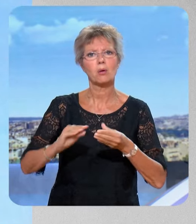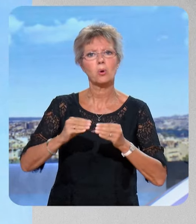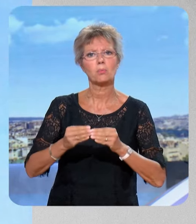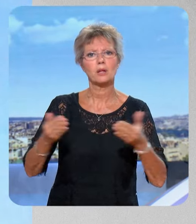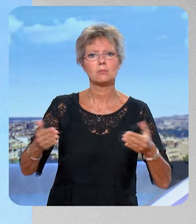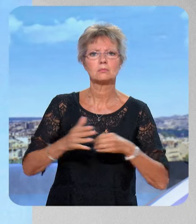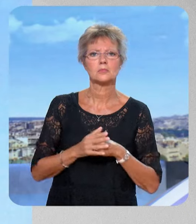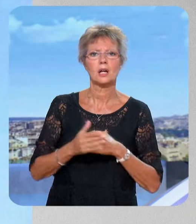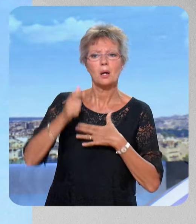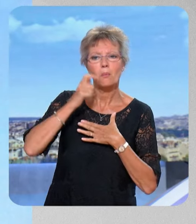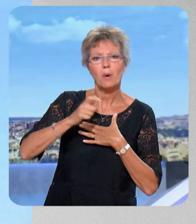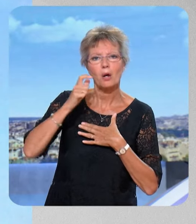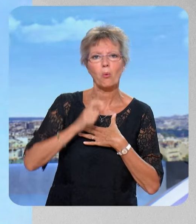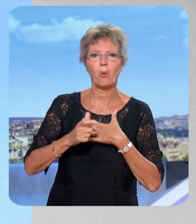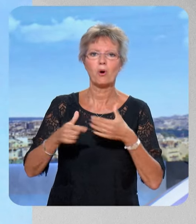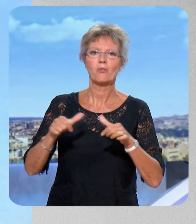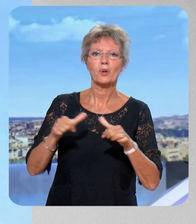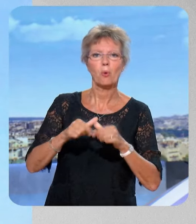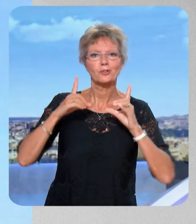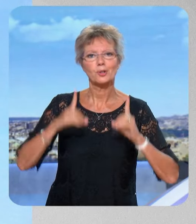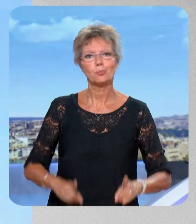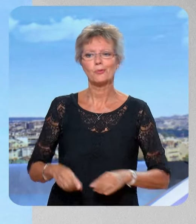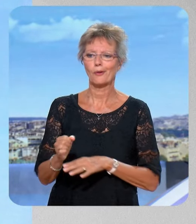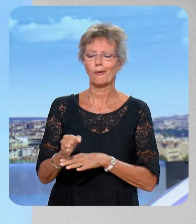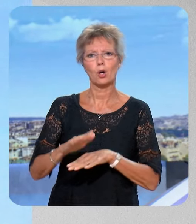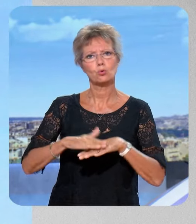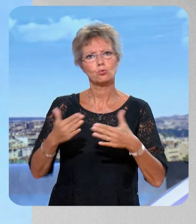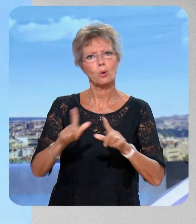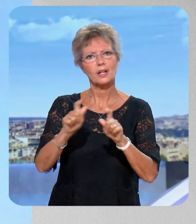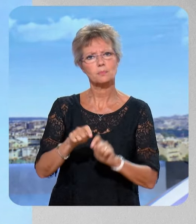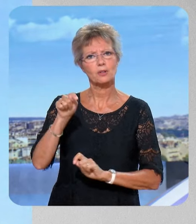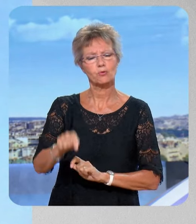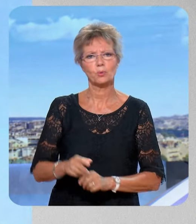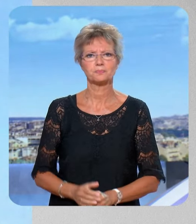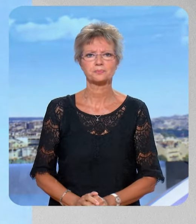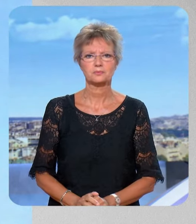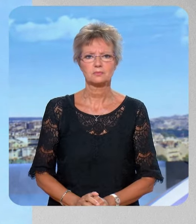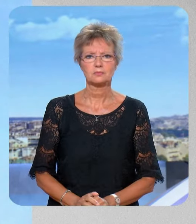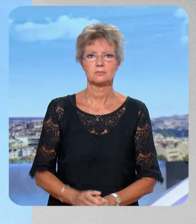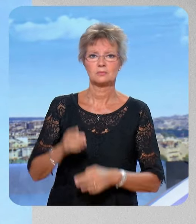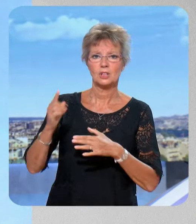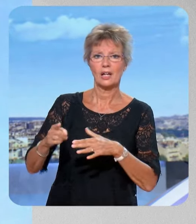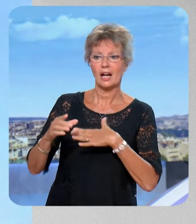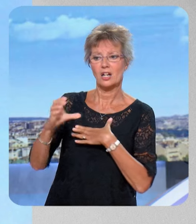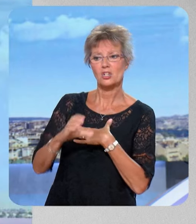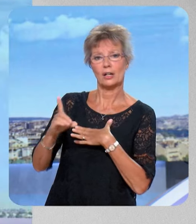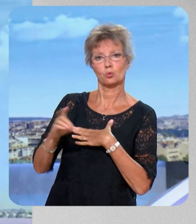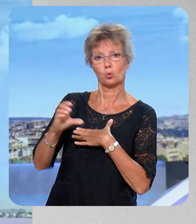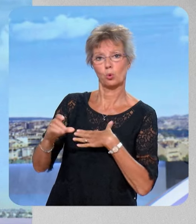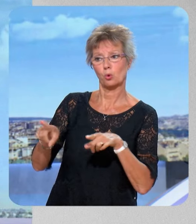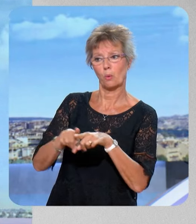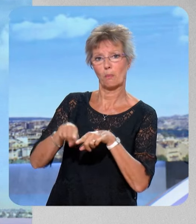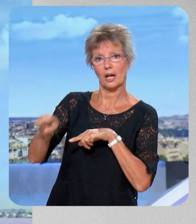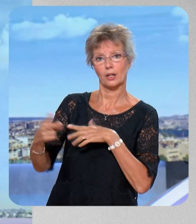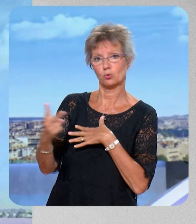je sais qu'Emmanuel Macron a tendance un peu à s'essuyer dessus, mais là, il faudrait peut-être la respecter. C'est une demande qui n'est pas partisane, puisque vous la partagez avec Charles de Courson, qui n pas vraiment de